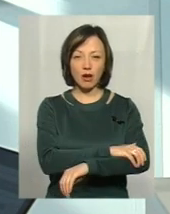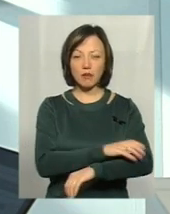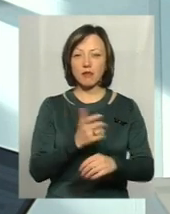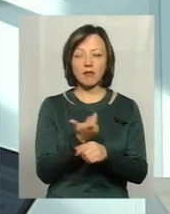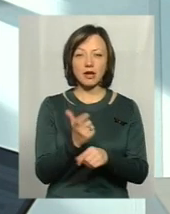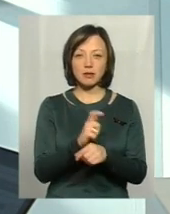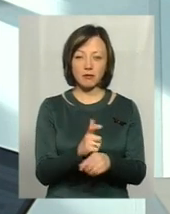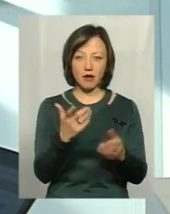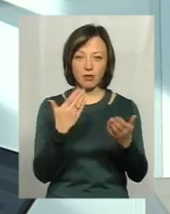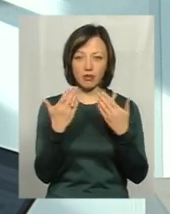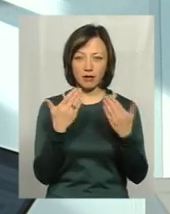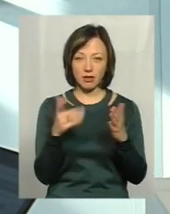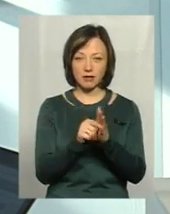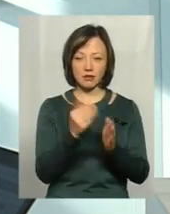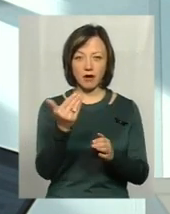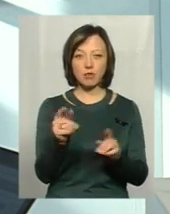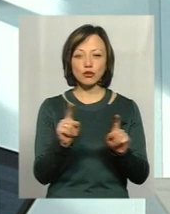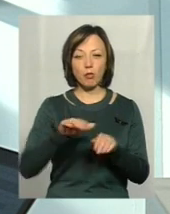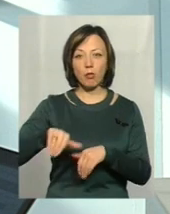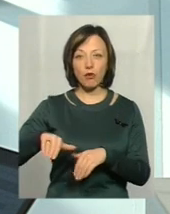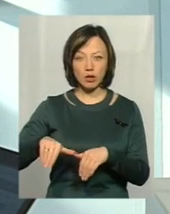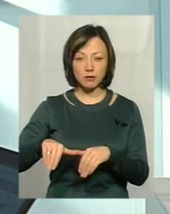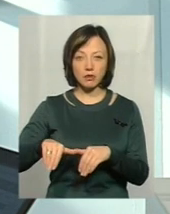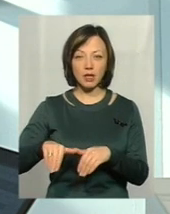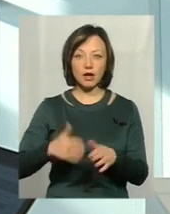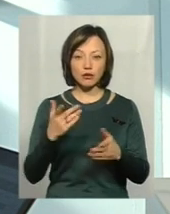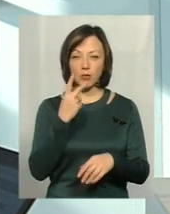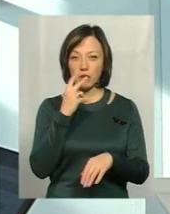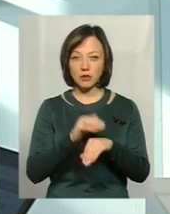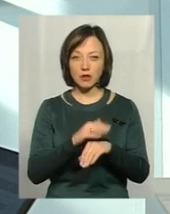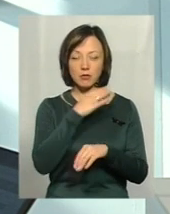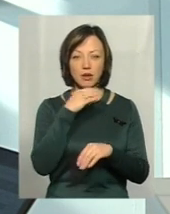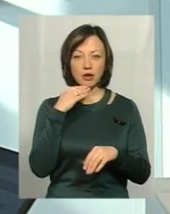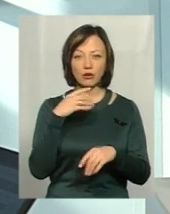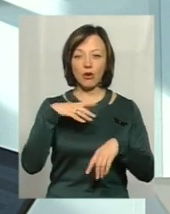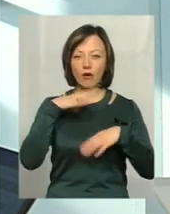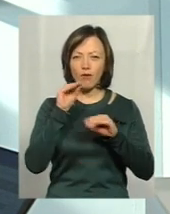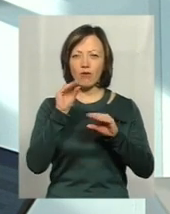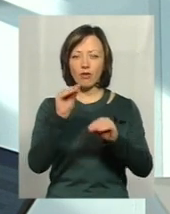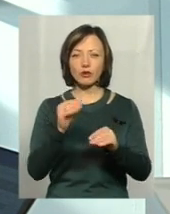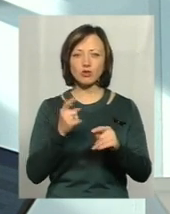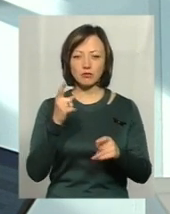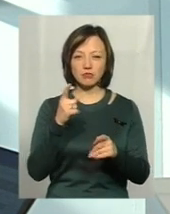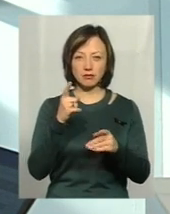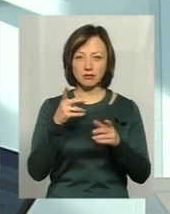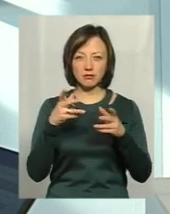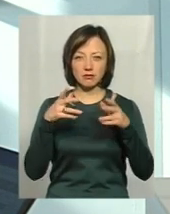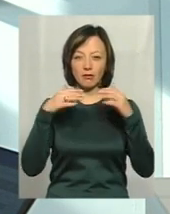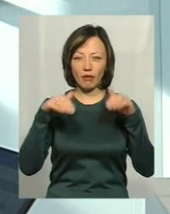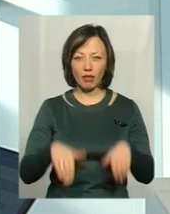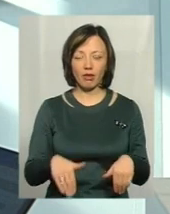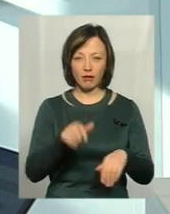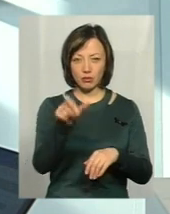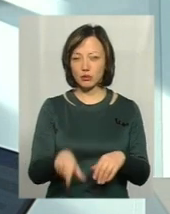максимально війти з вами в контакт, щоб вже потім, якщо ви помічали, дуже багато говорять, щоб ввести людей в такий своєрідний